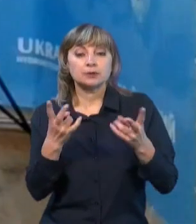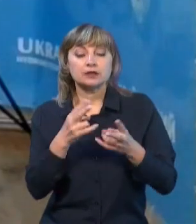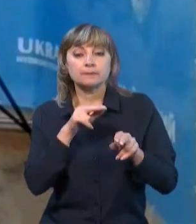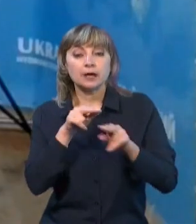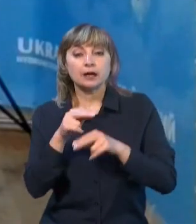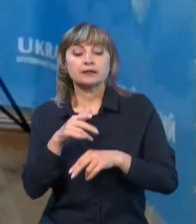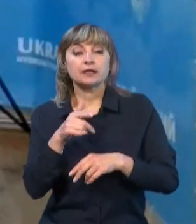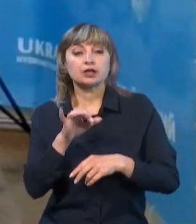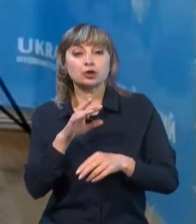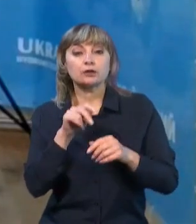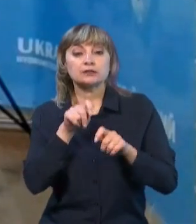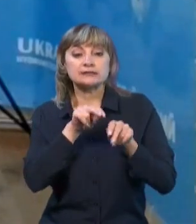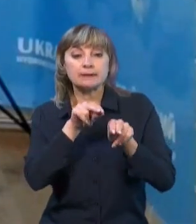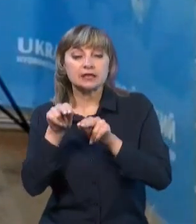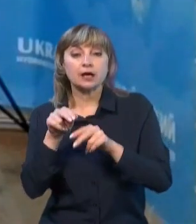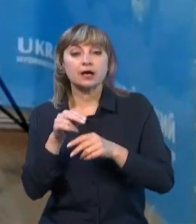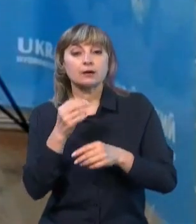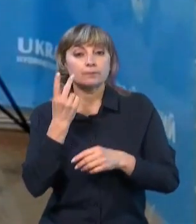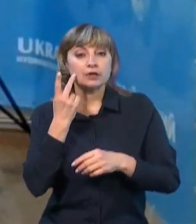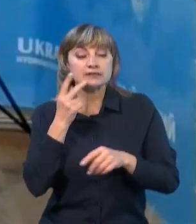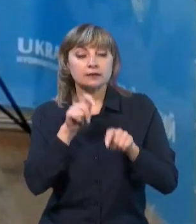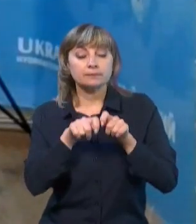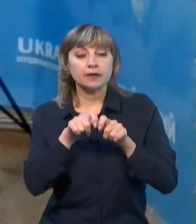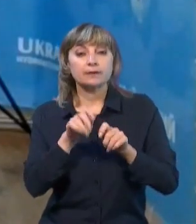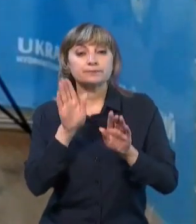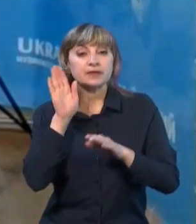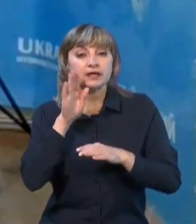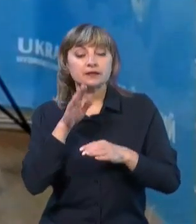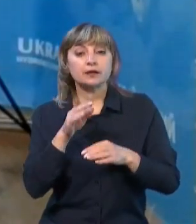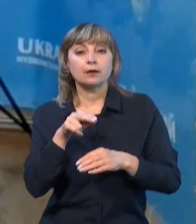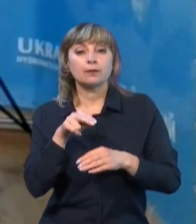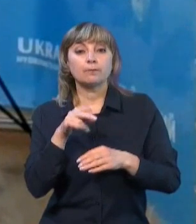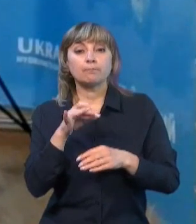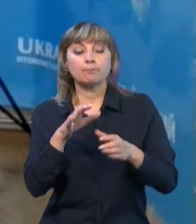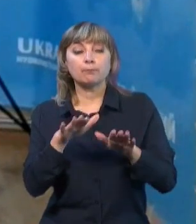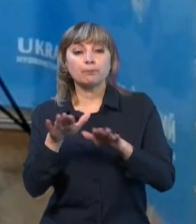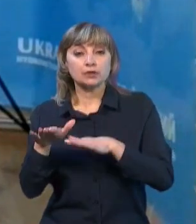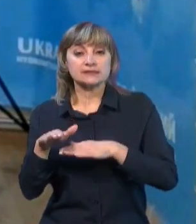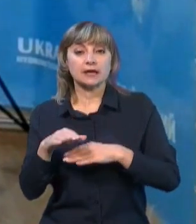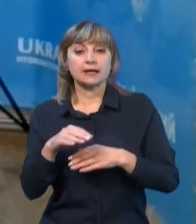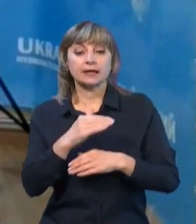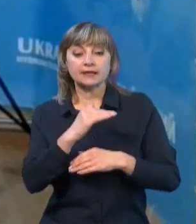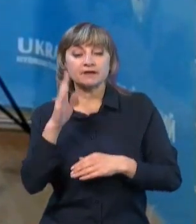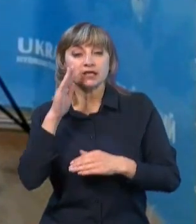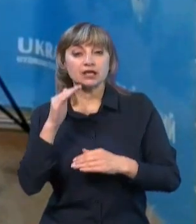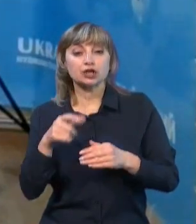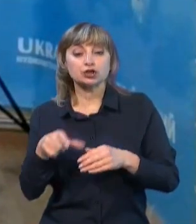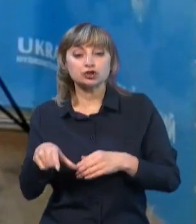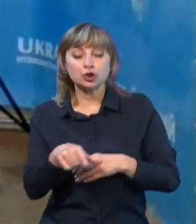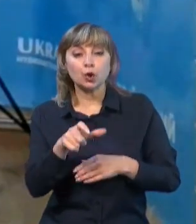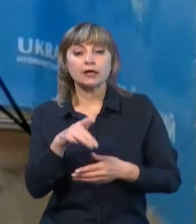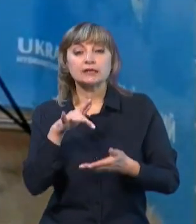наші гідрологи постійно, щоденно моніторять на гідрологічних постах рівень річок, і в нас на нашому сайті Українського